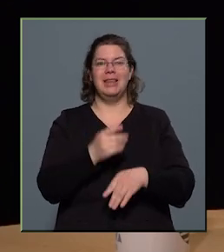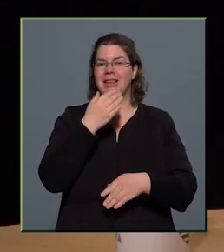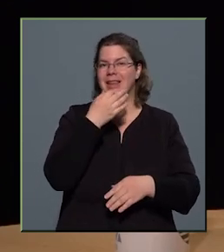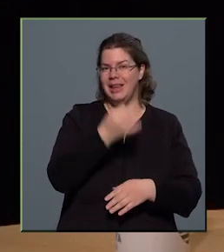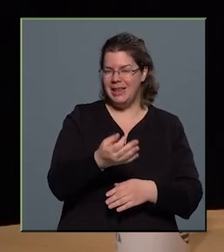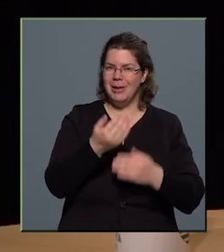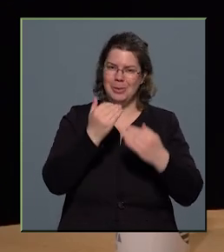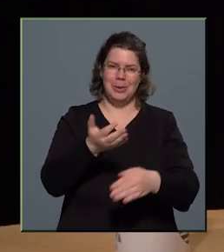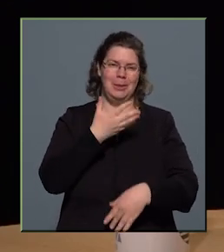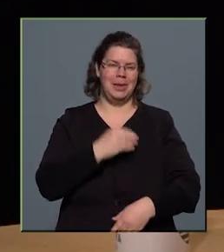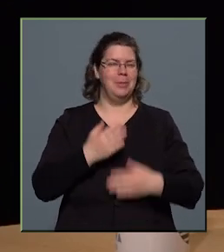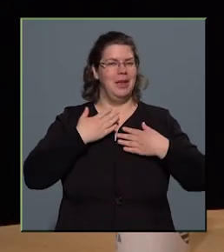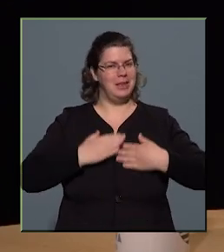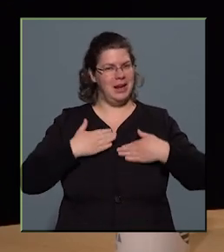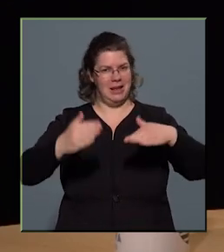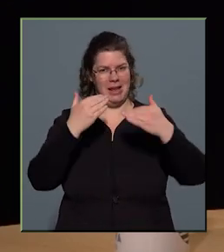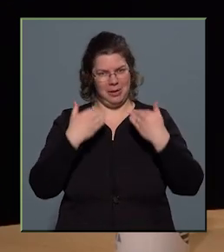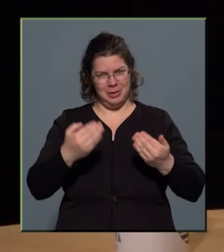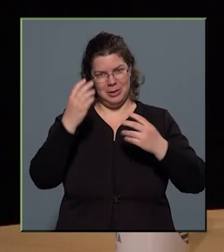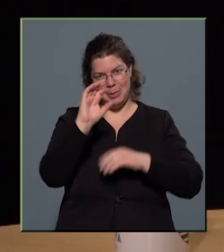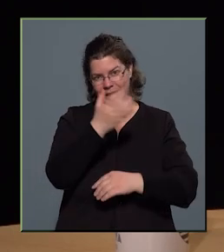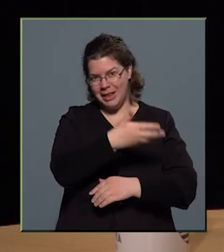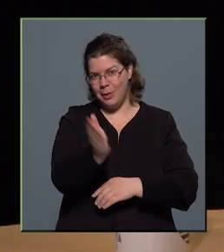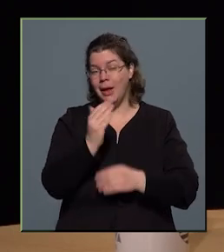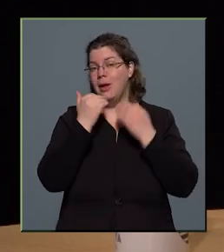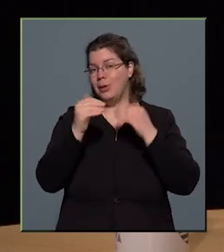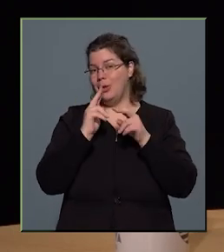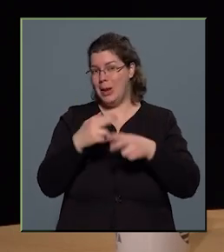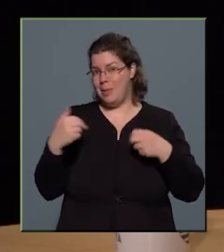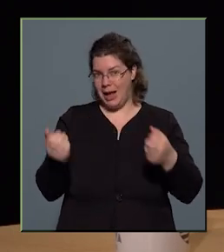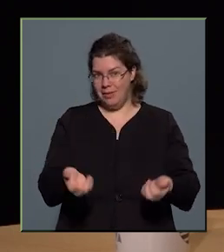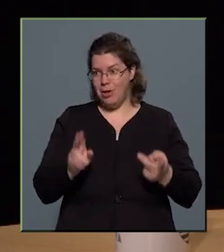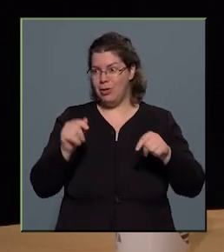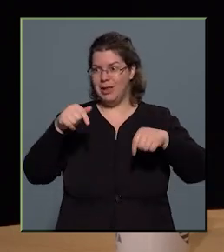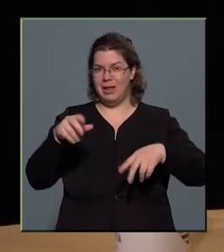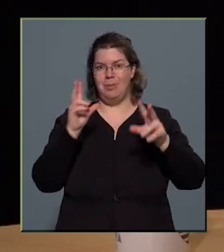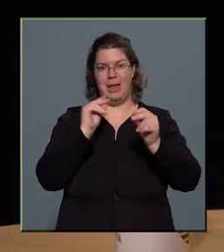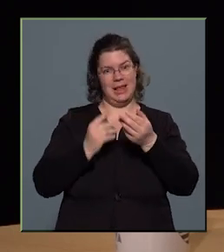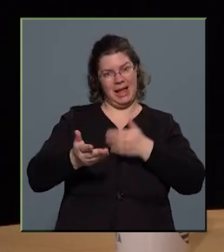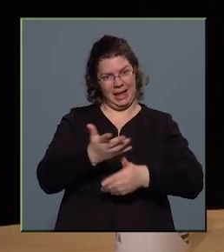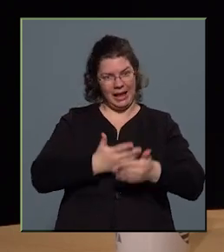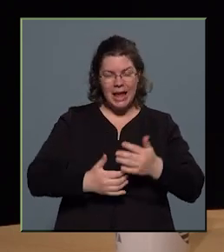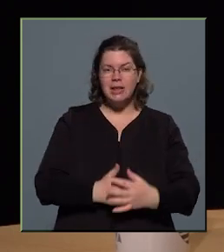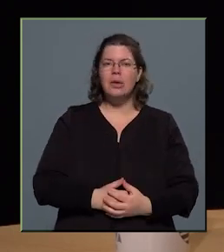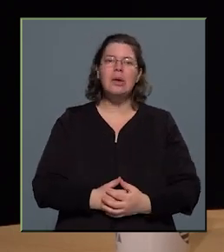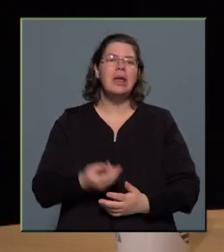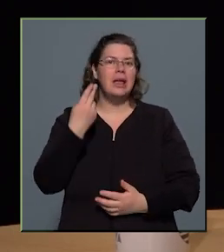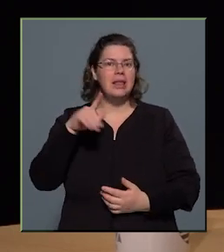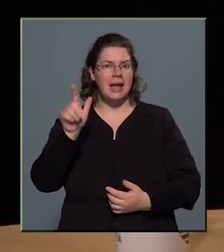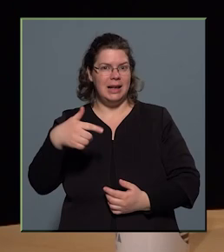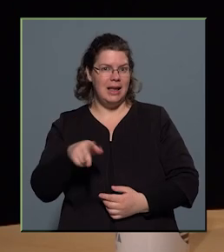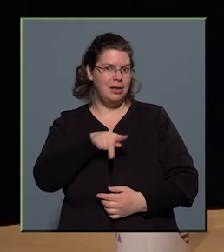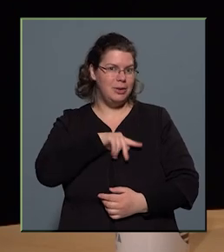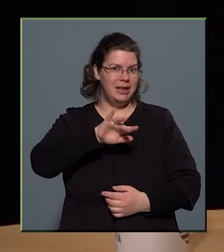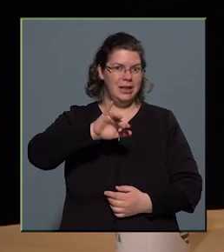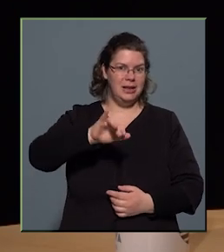szépen, szeretettel köszöntöm a nézőket, és köszönöm a meghívást, hogy itt beszélgethetünk Szent Lászlódi-ról